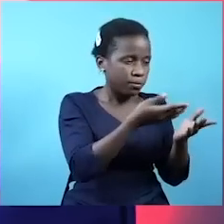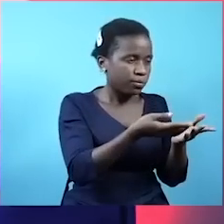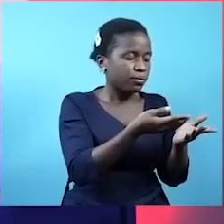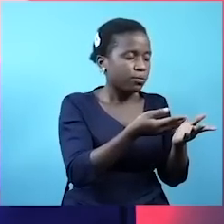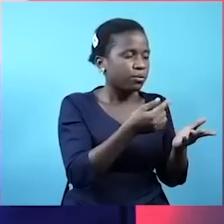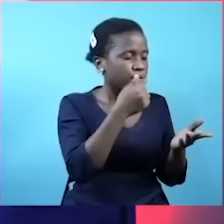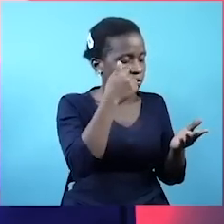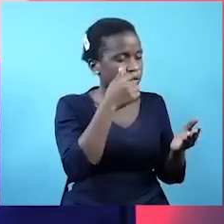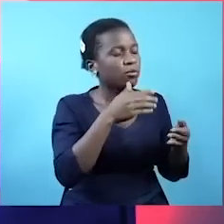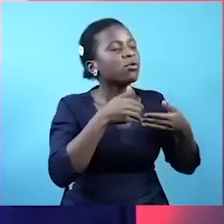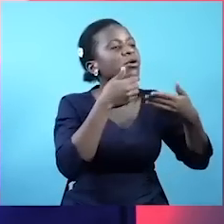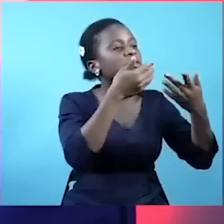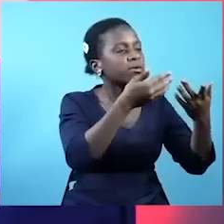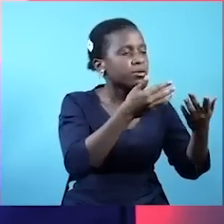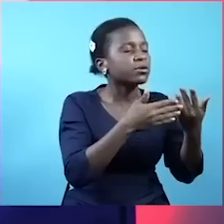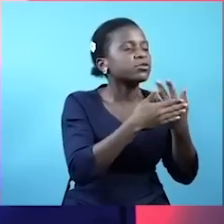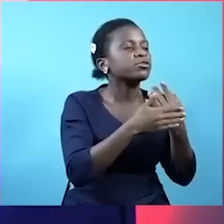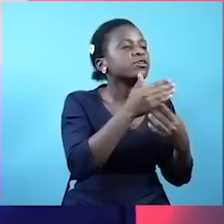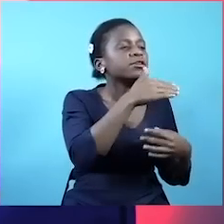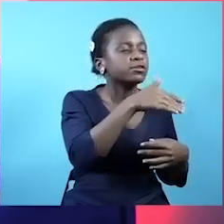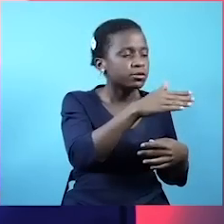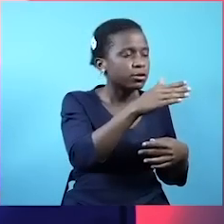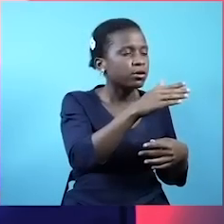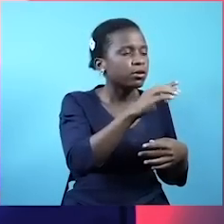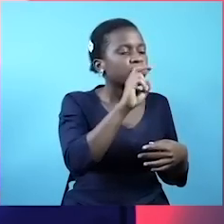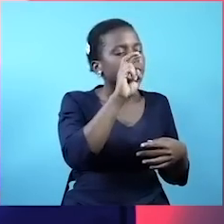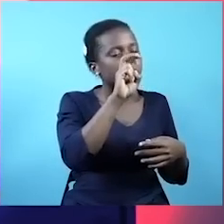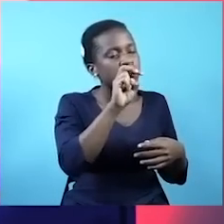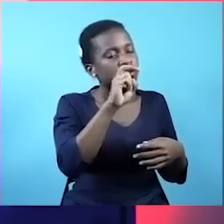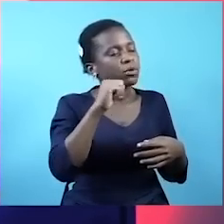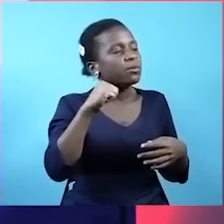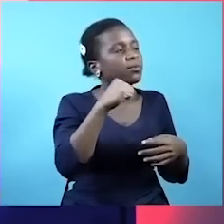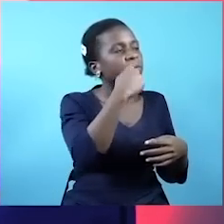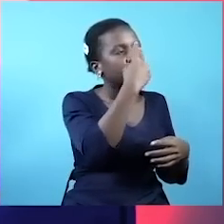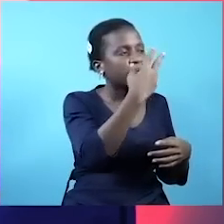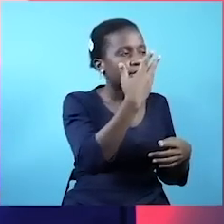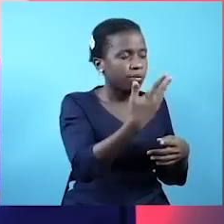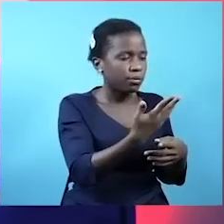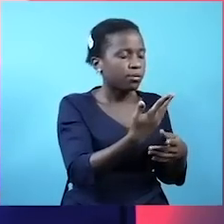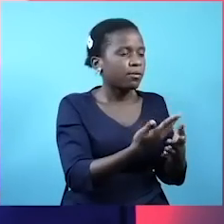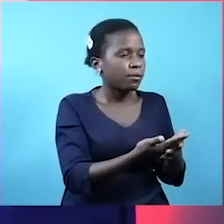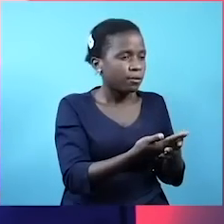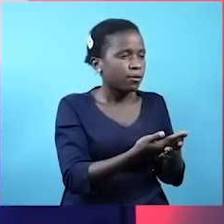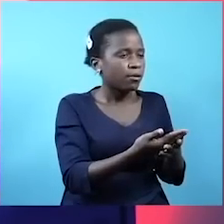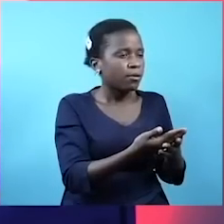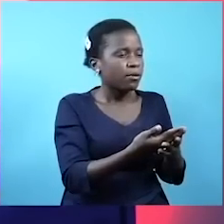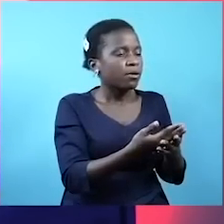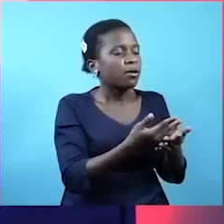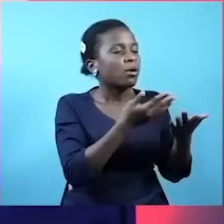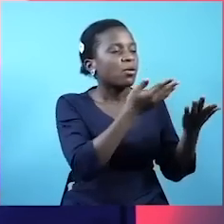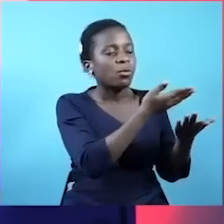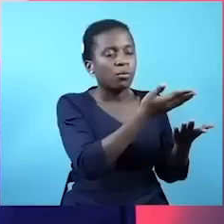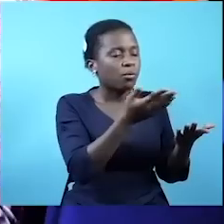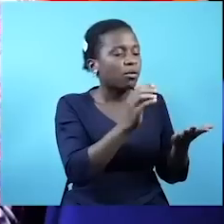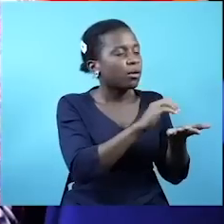dorazaki marekani. Bilion imbili nukta tano. Hiyo ni tirion tano. Una eksporti